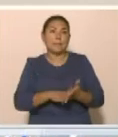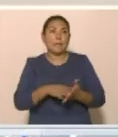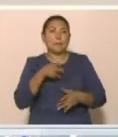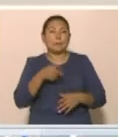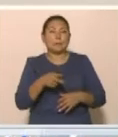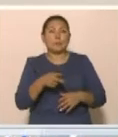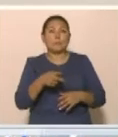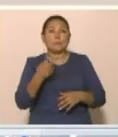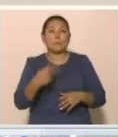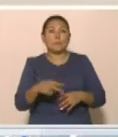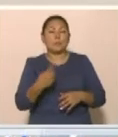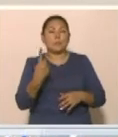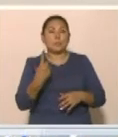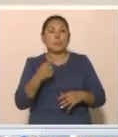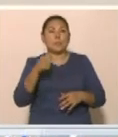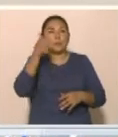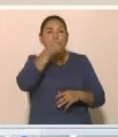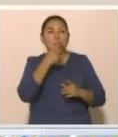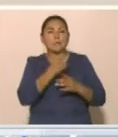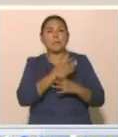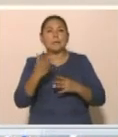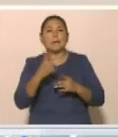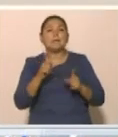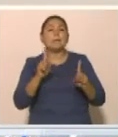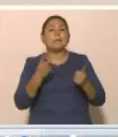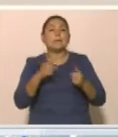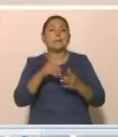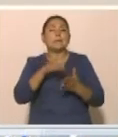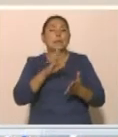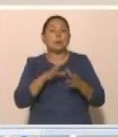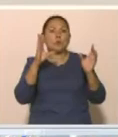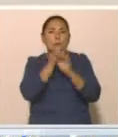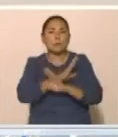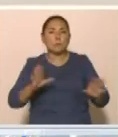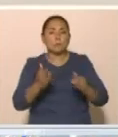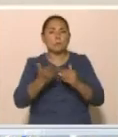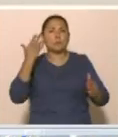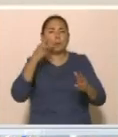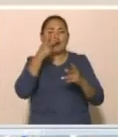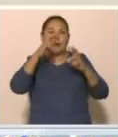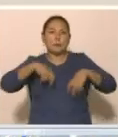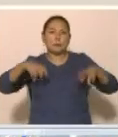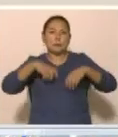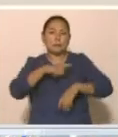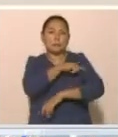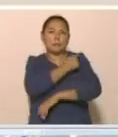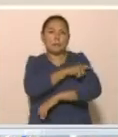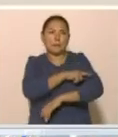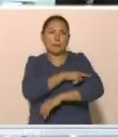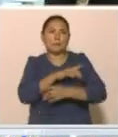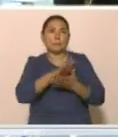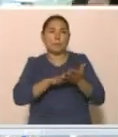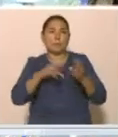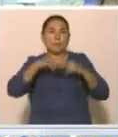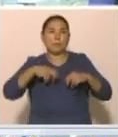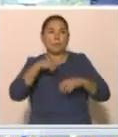жылдың бірінші қаңтарынан бастап жүзеге асады. Егер түркелуге үлгермесе, онында бұрынғы қаралып жүрген емхананың қызметіне жүгіне береді.